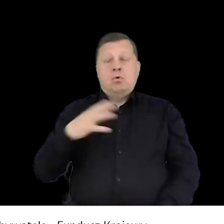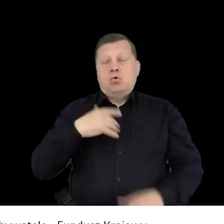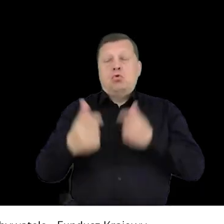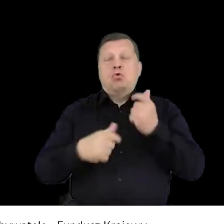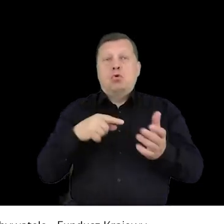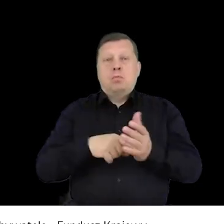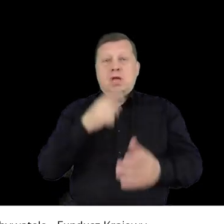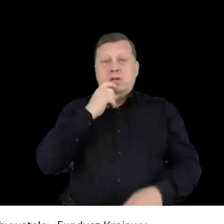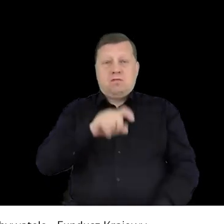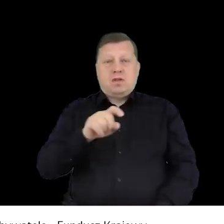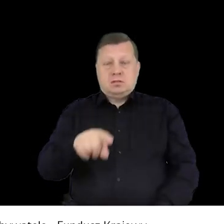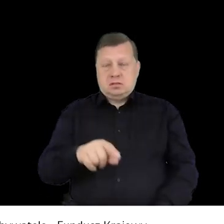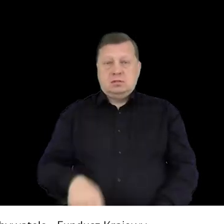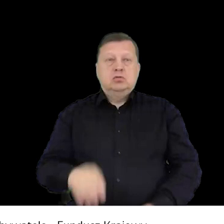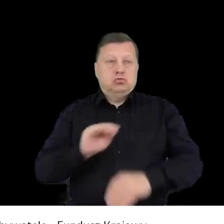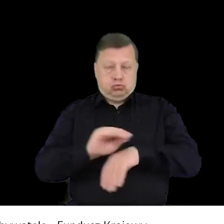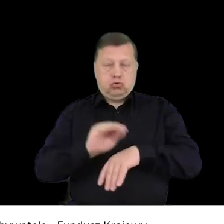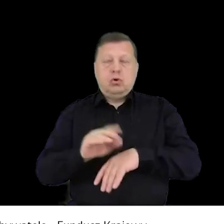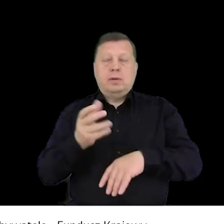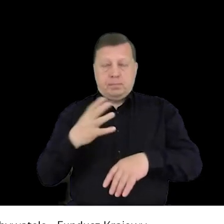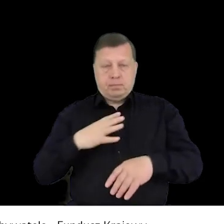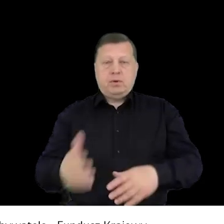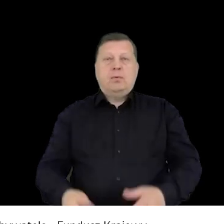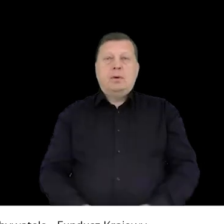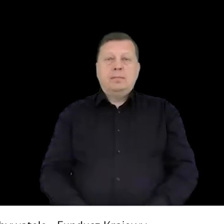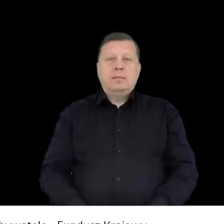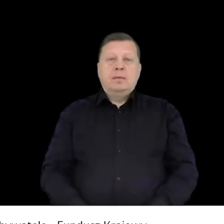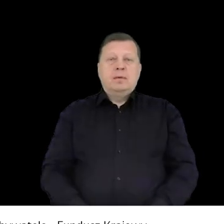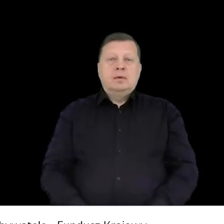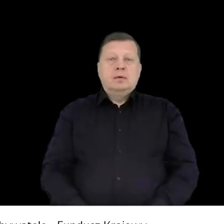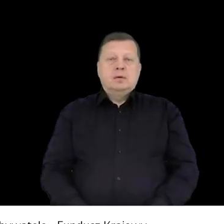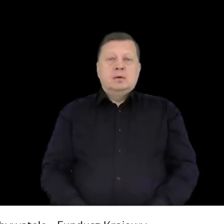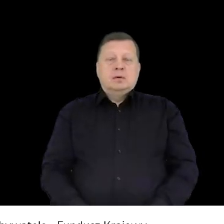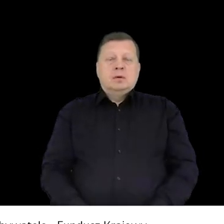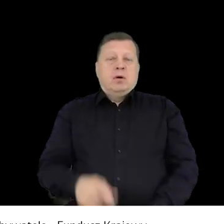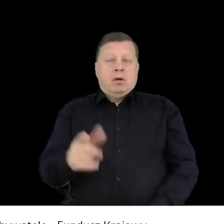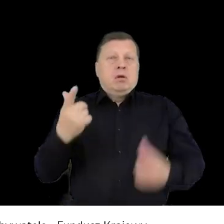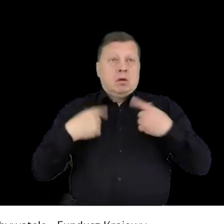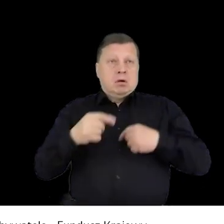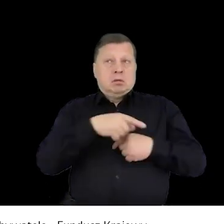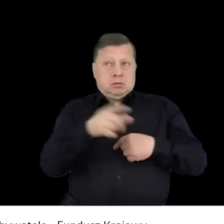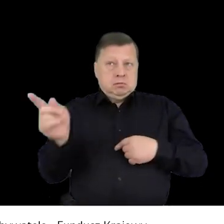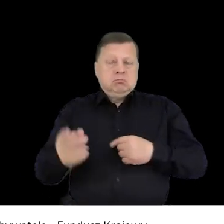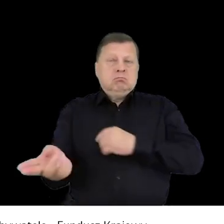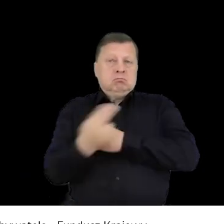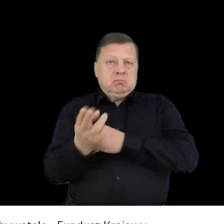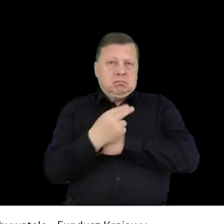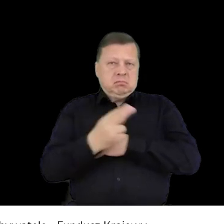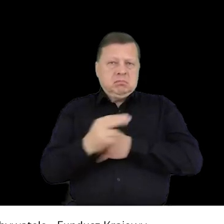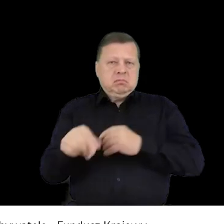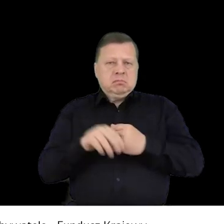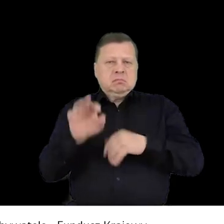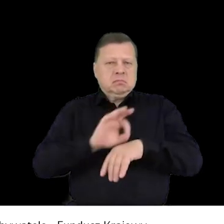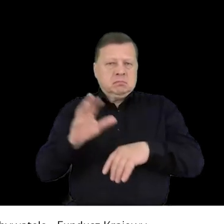marzec, kwiecień mieliśmy szkolenia i wtedy werwowaliśmy osoby do projektu. Na